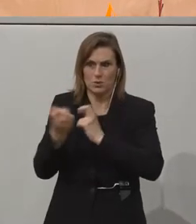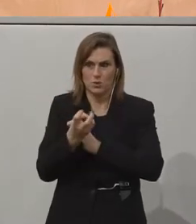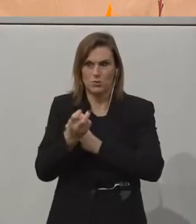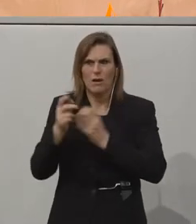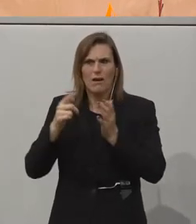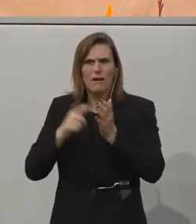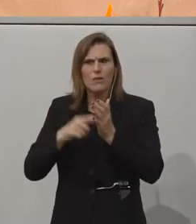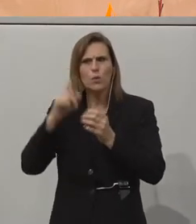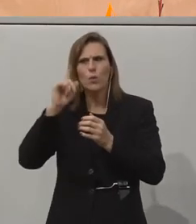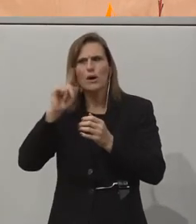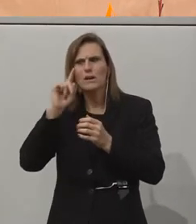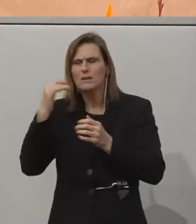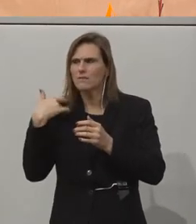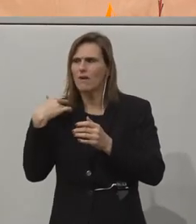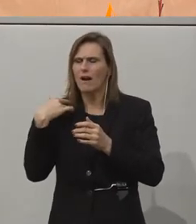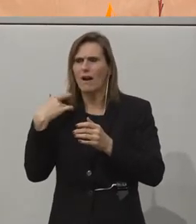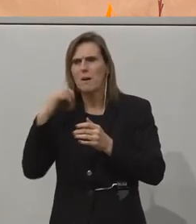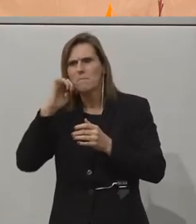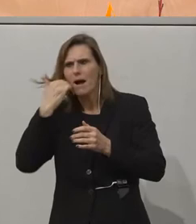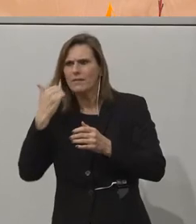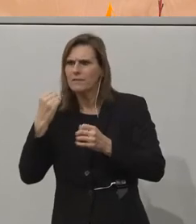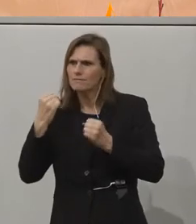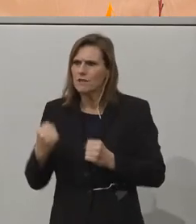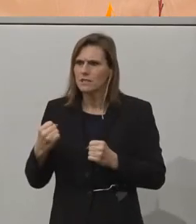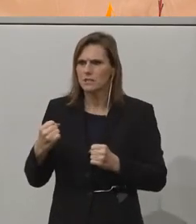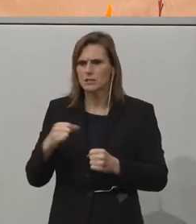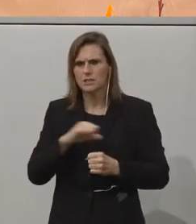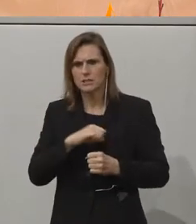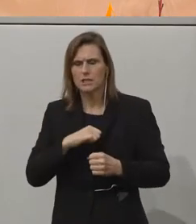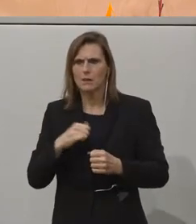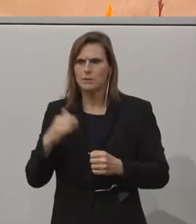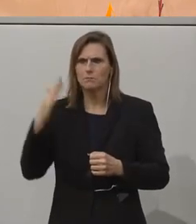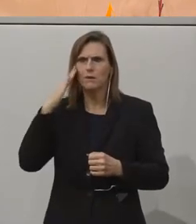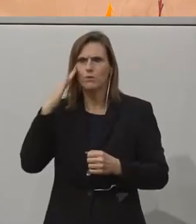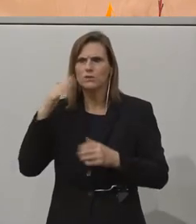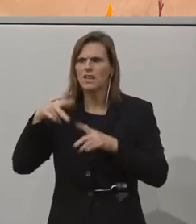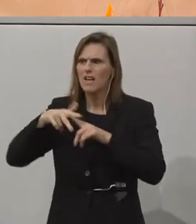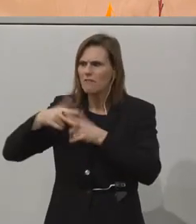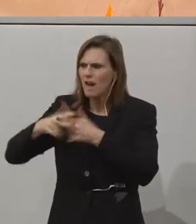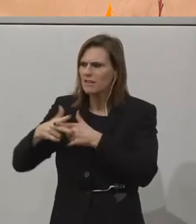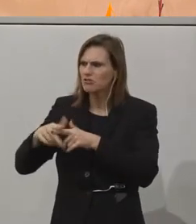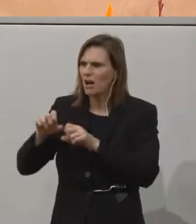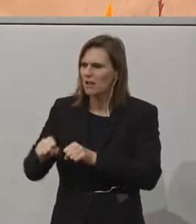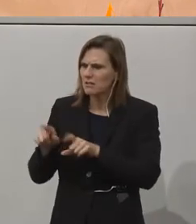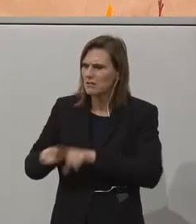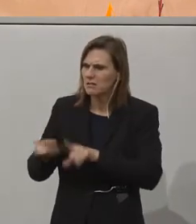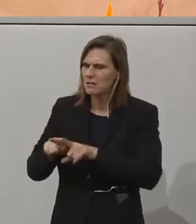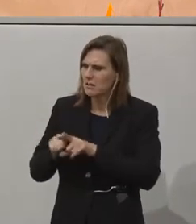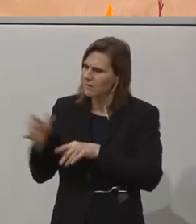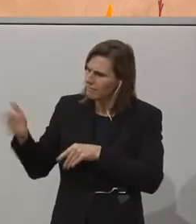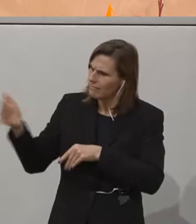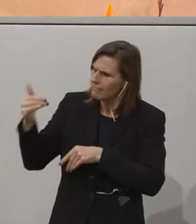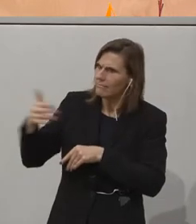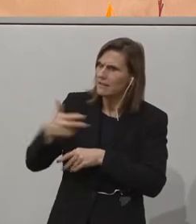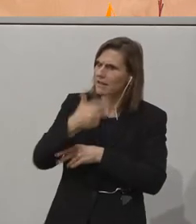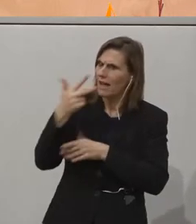erinnern an diesen sehr selbstbewussten jungen Mann, der von der Werkstätte weg engagiert wurde, um eine dreijährige Ausbildung zu bekommen,